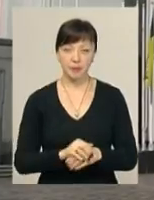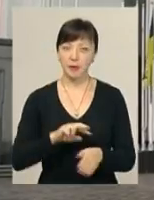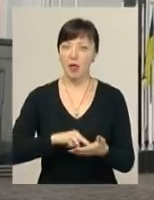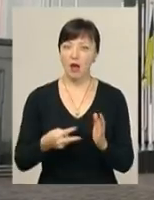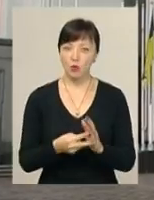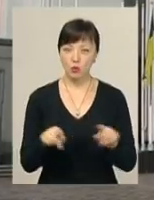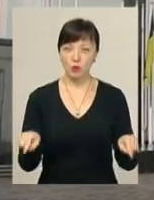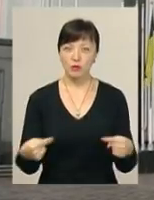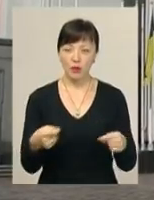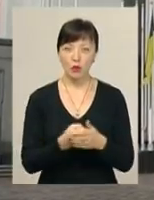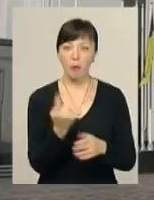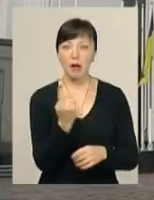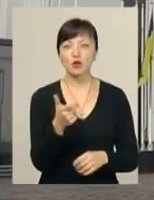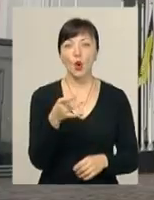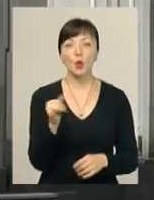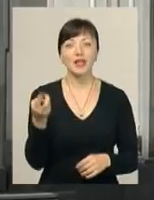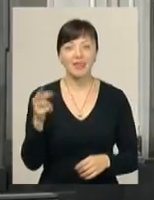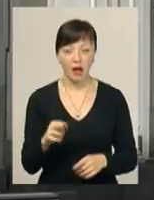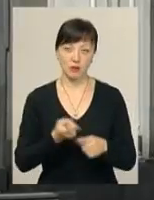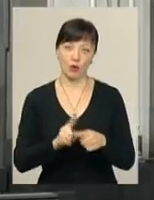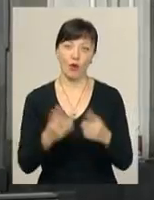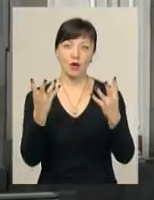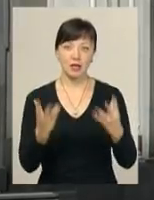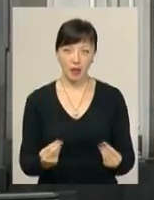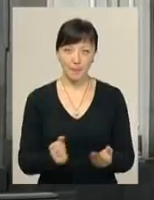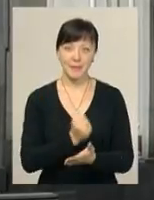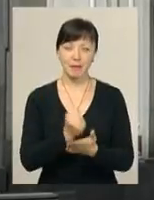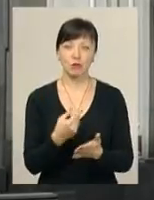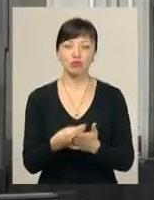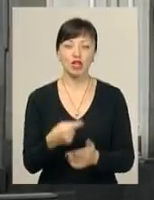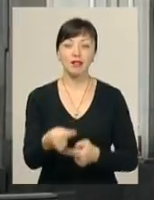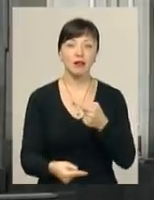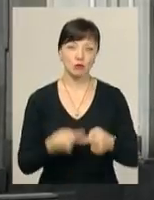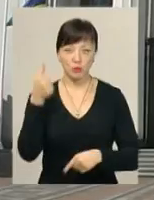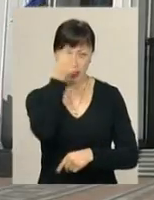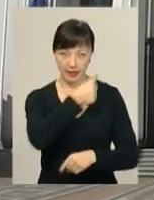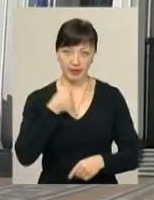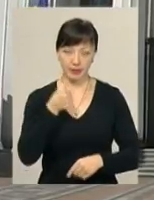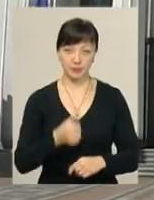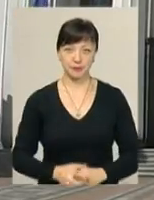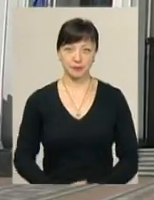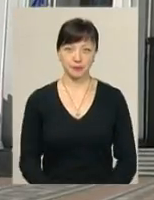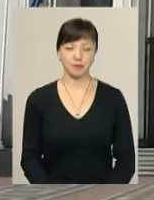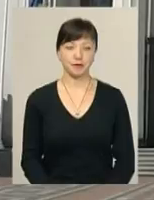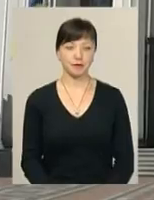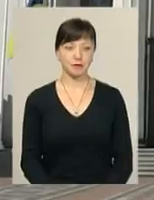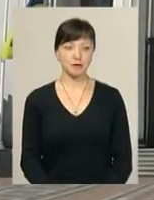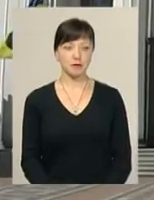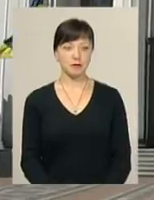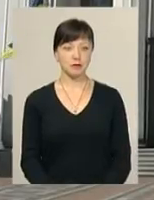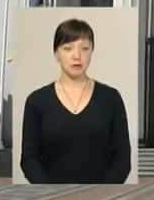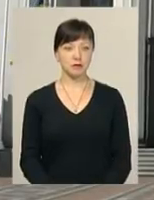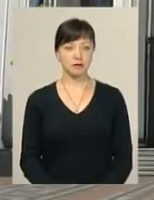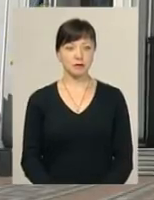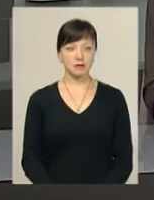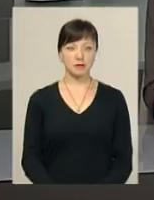планують організувати до 1 грудня, адже саме цього дня прийматимуть бюджет на наступний рік. Надія Драганчук, Володимир Саприкін для інформаційного